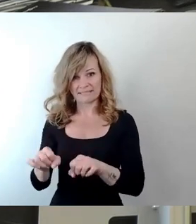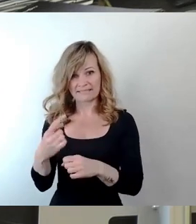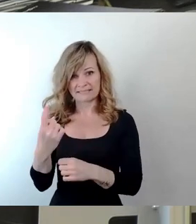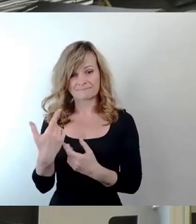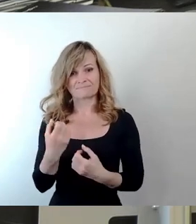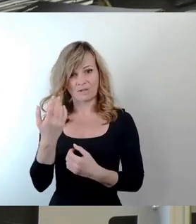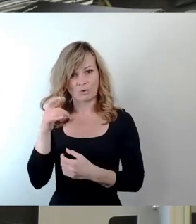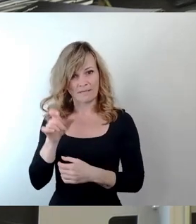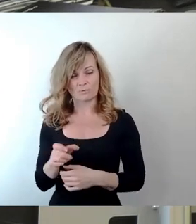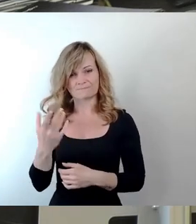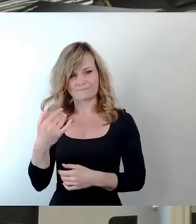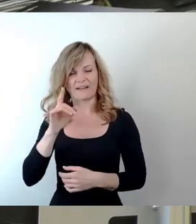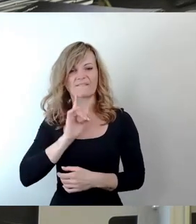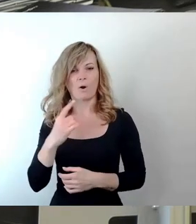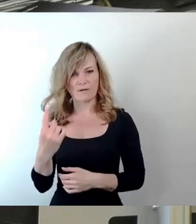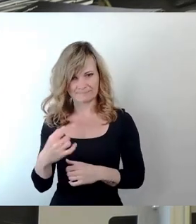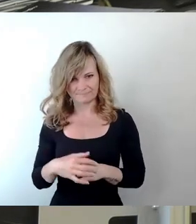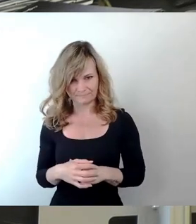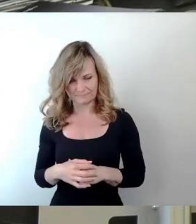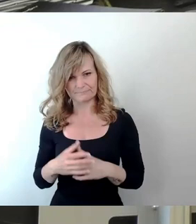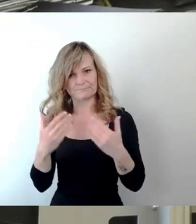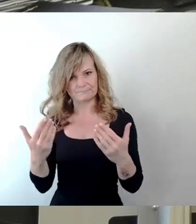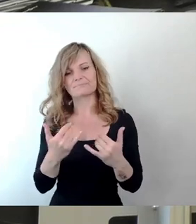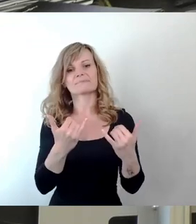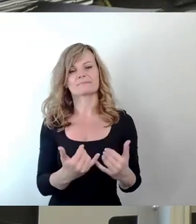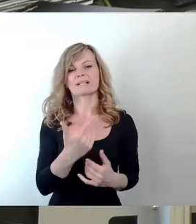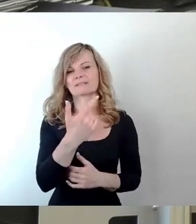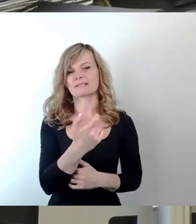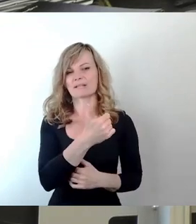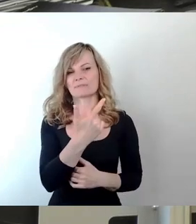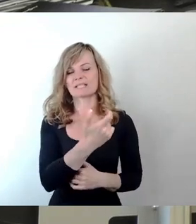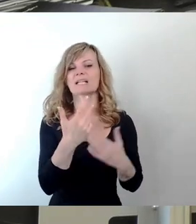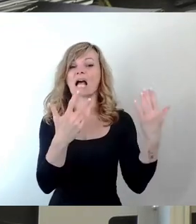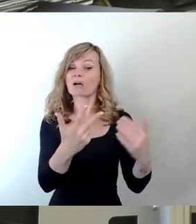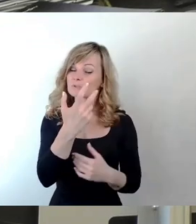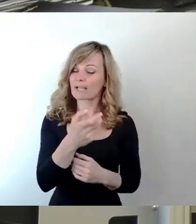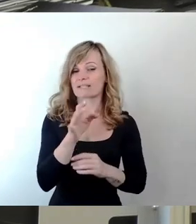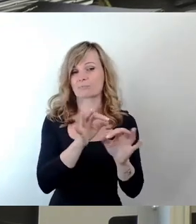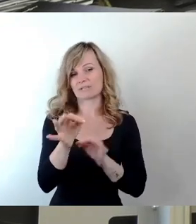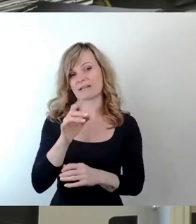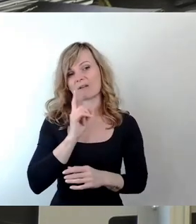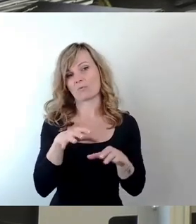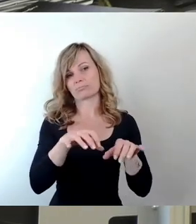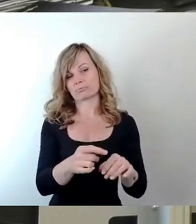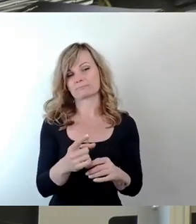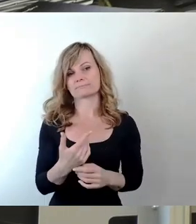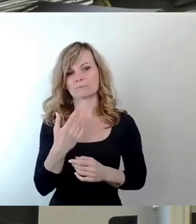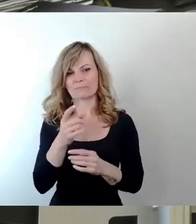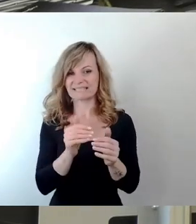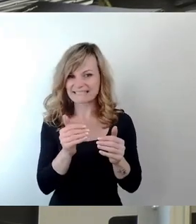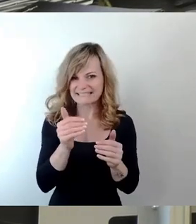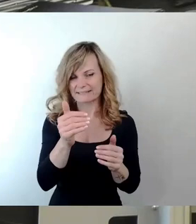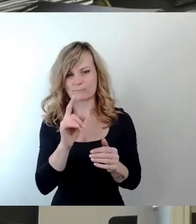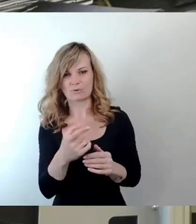von Frauen gehalten wurden, sind es 20, 21, 38 Prozent. Das heißt, wir haben da noch ein Stück Weg zu gehen, aber die